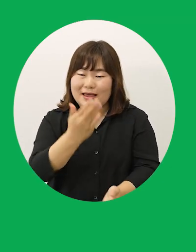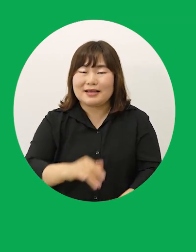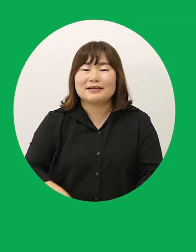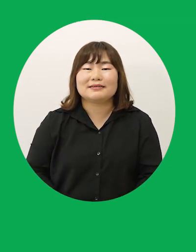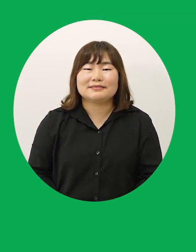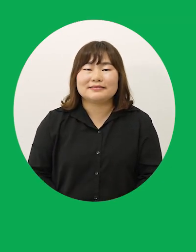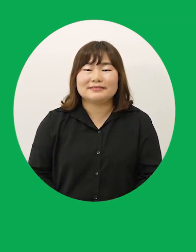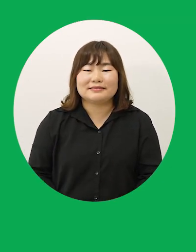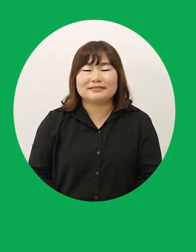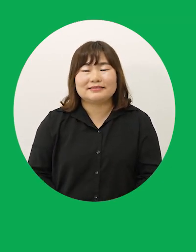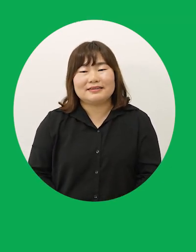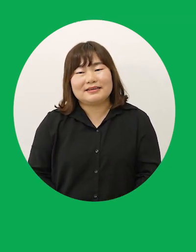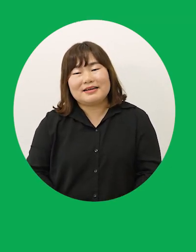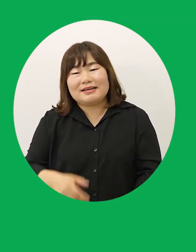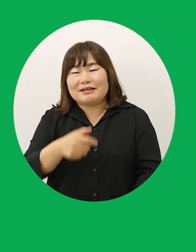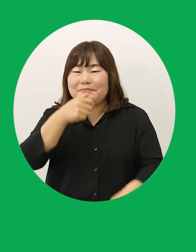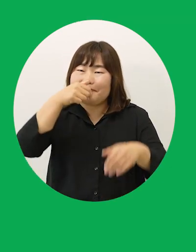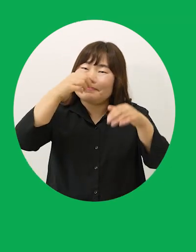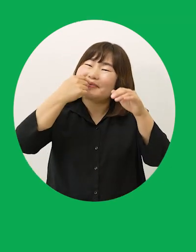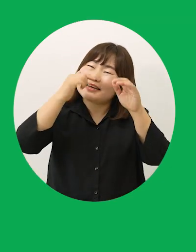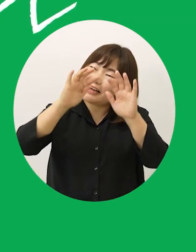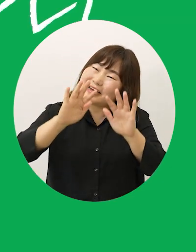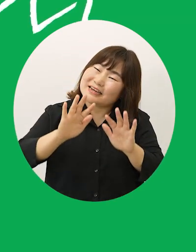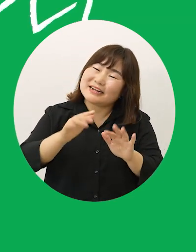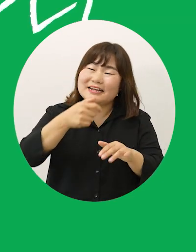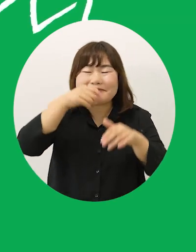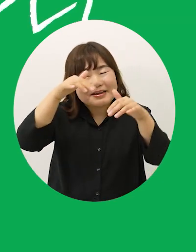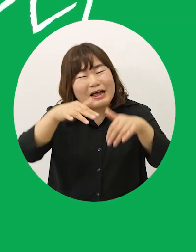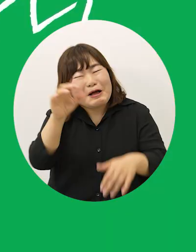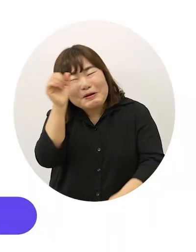비가 오나 눈이 오나 그거 좋다